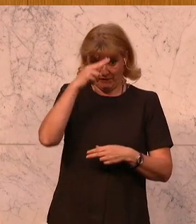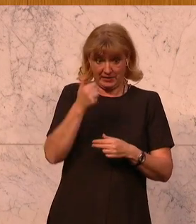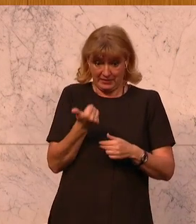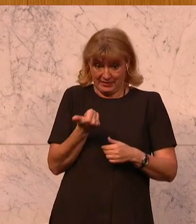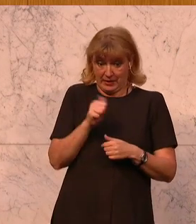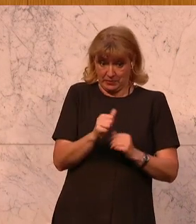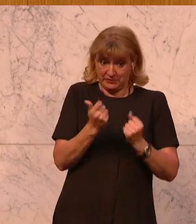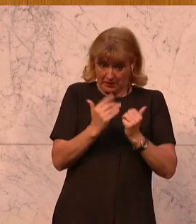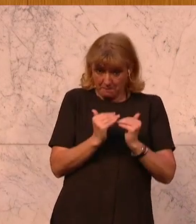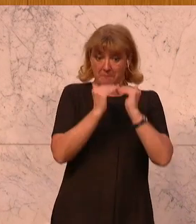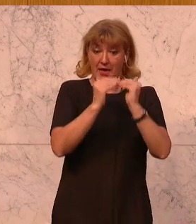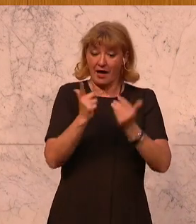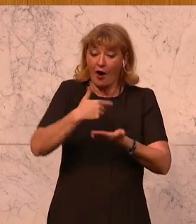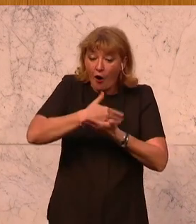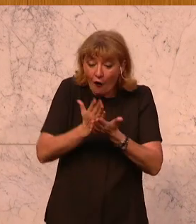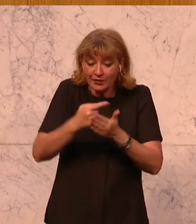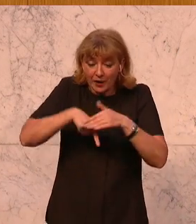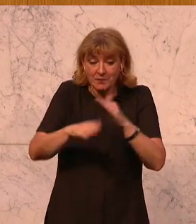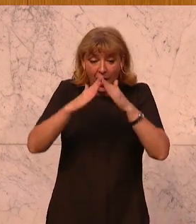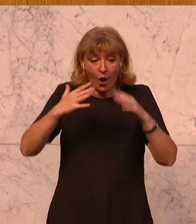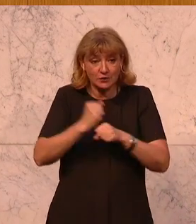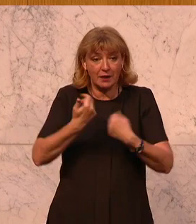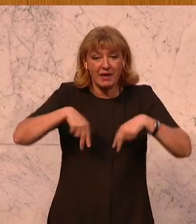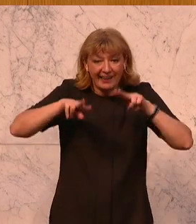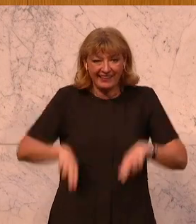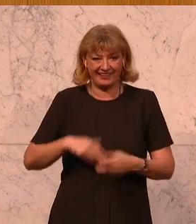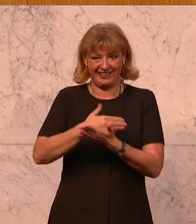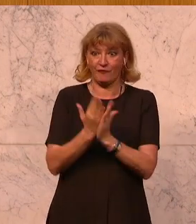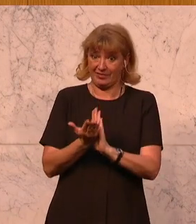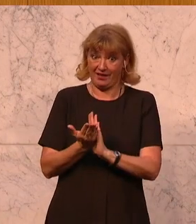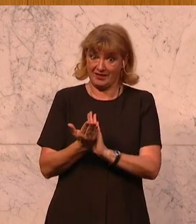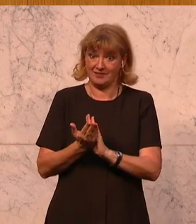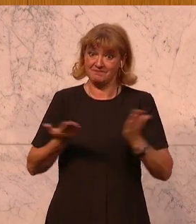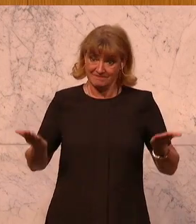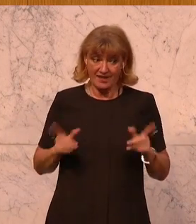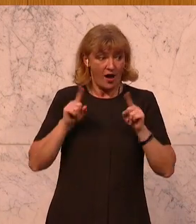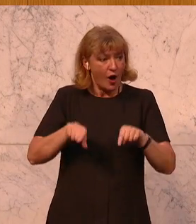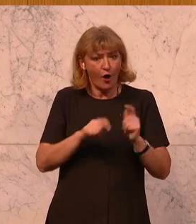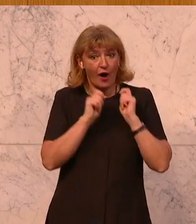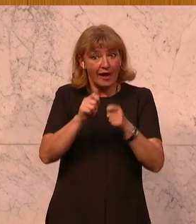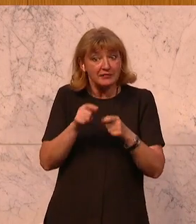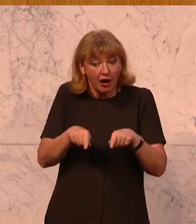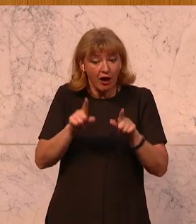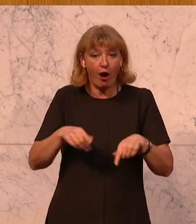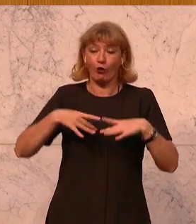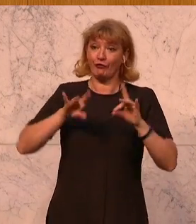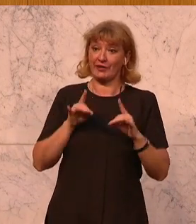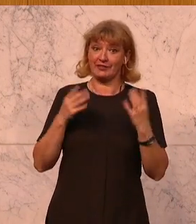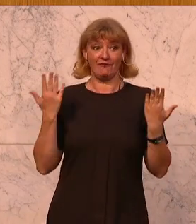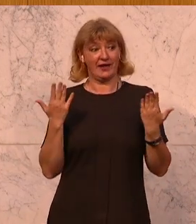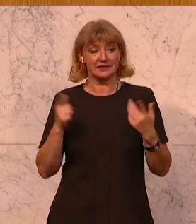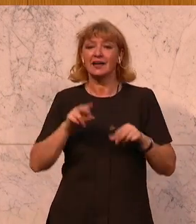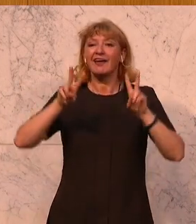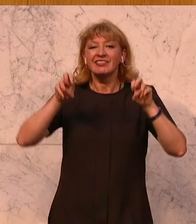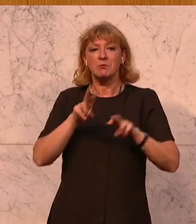sich gestiegen hat, dass die Aufteilung im Haushalt gerechter aufgeteilt wird. Ebenso in diesem Antrag finden wir auch das Thema